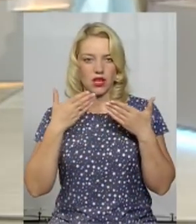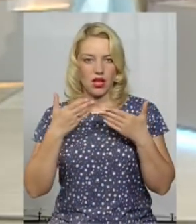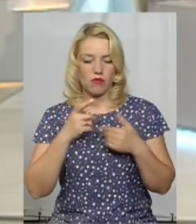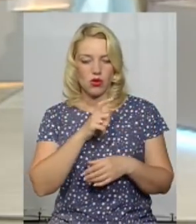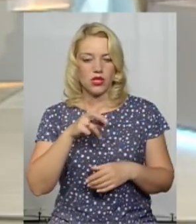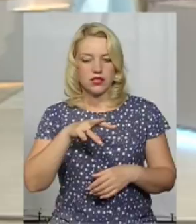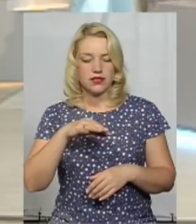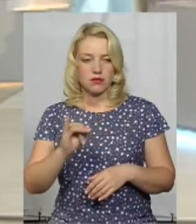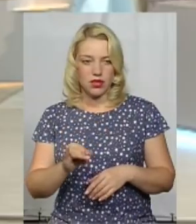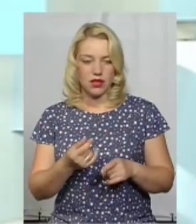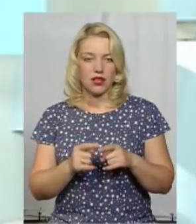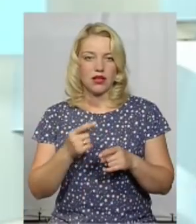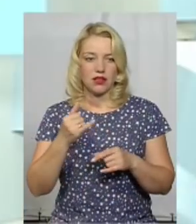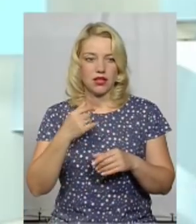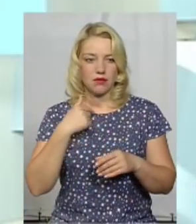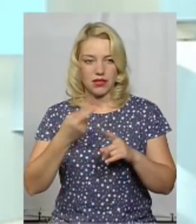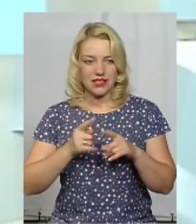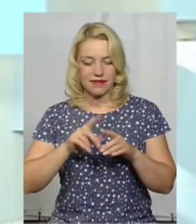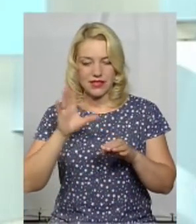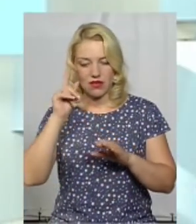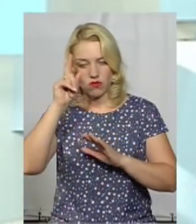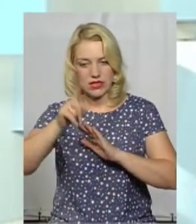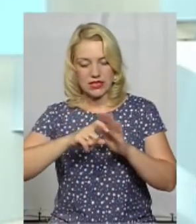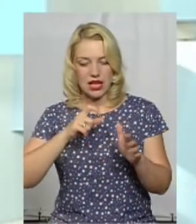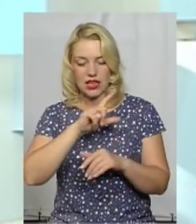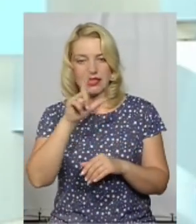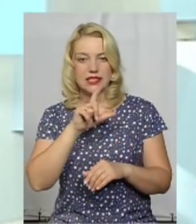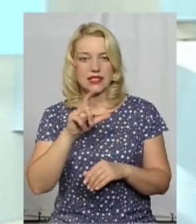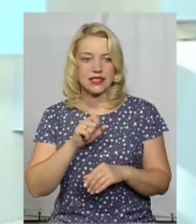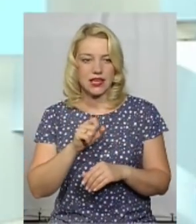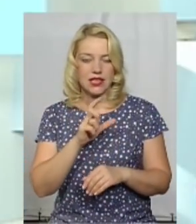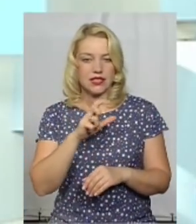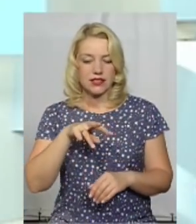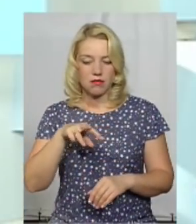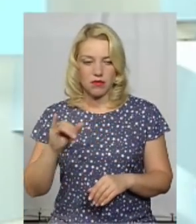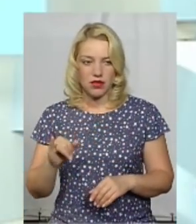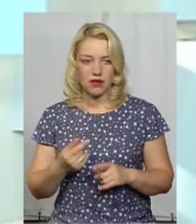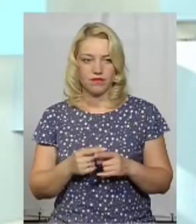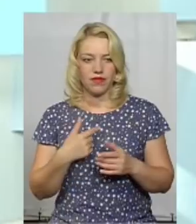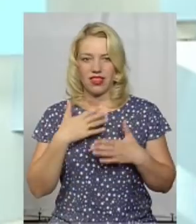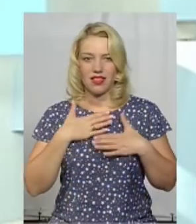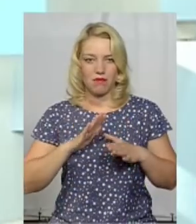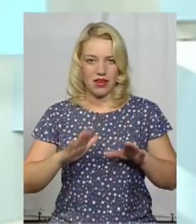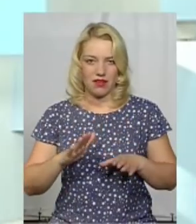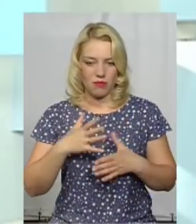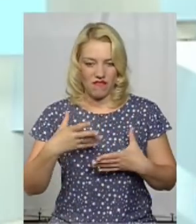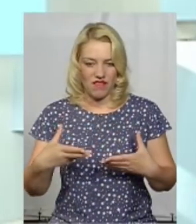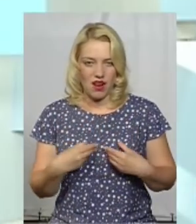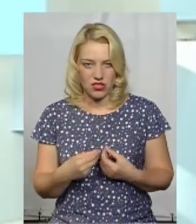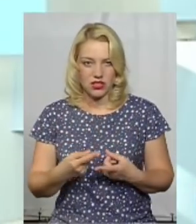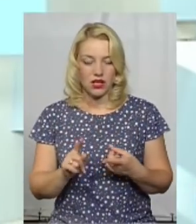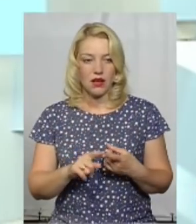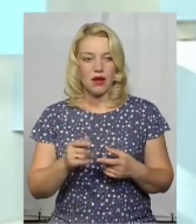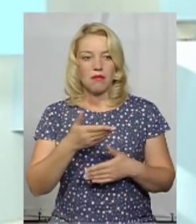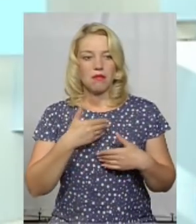маси інформації, а насправді ми узнали про це із них, то трошечки неприємно враження. Ми за те, щоби